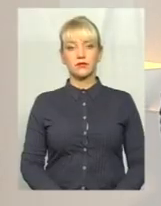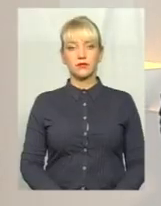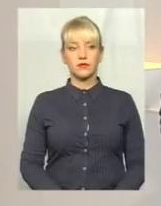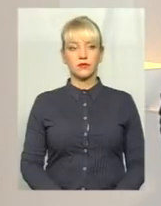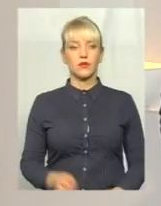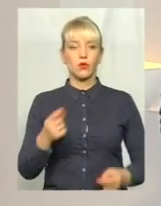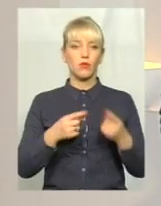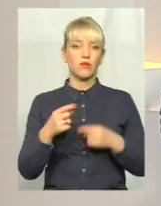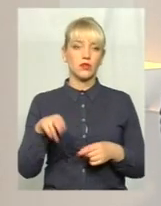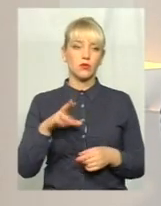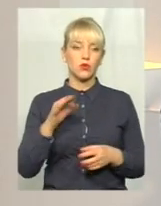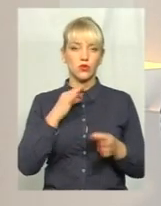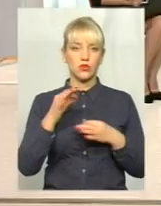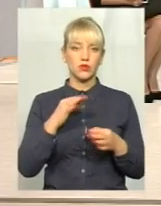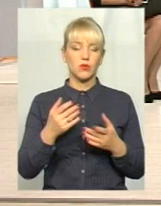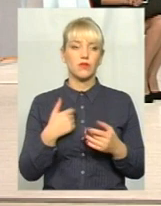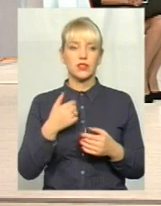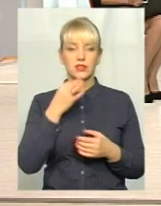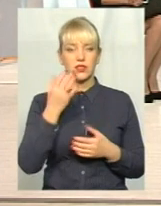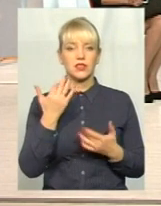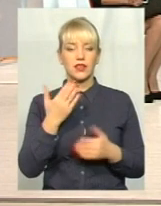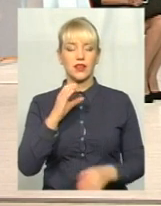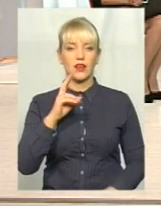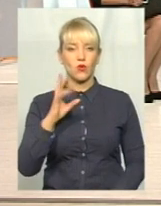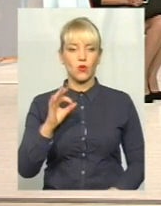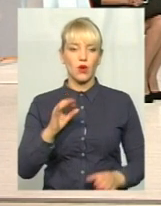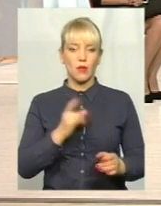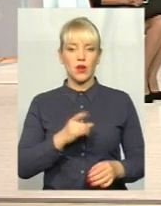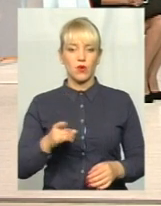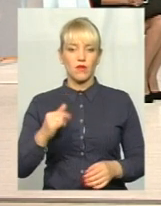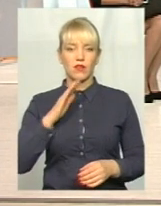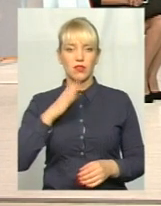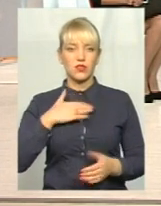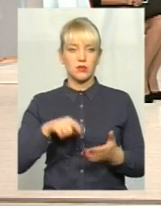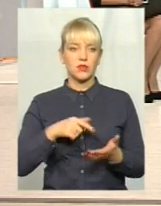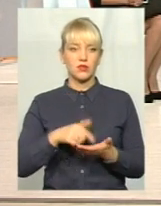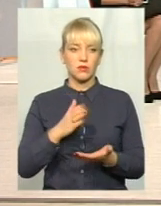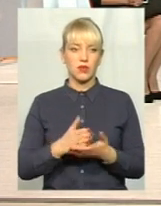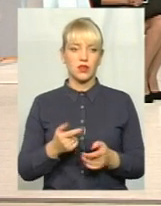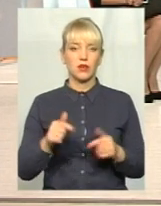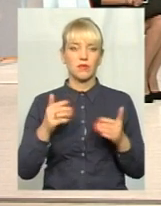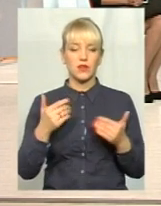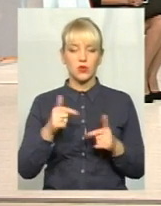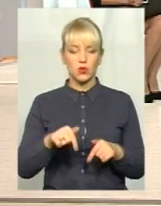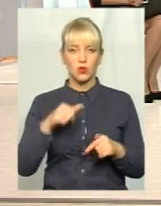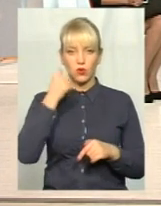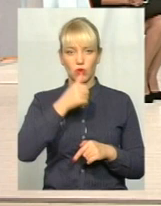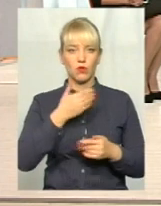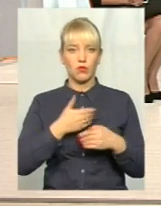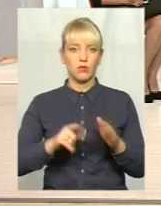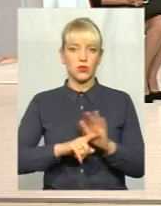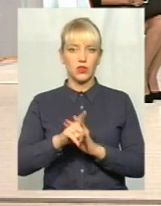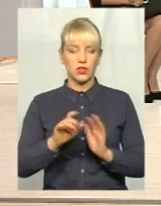Повертаємось до розмови. Пане Весель, скажіть, скільки екопарковок зараз наше місто вже має? Ми тільки цього року розпочали